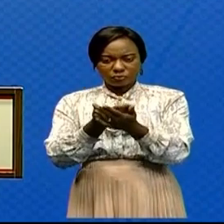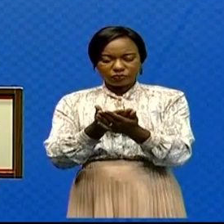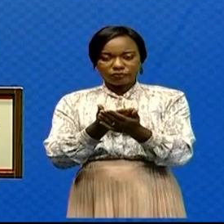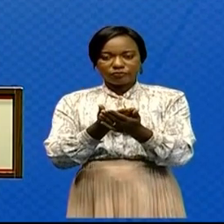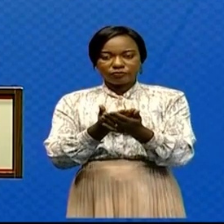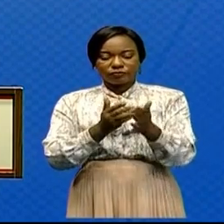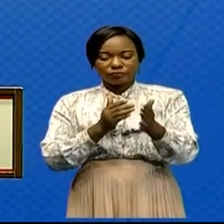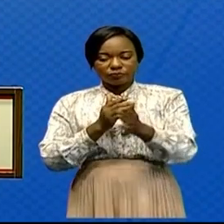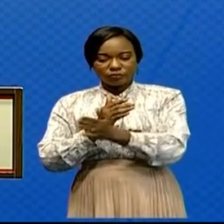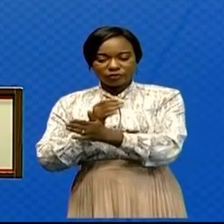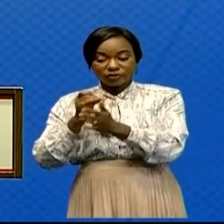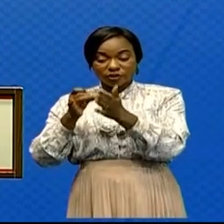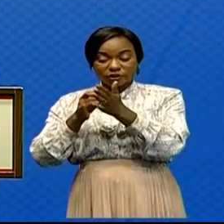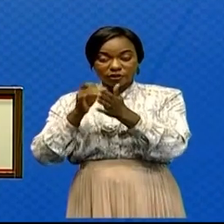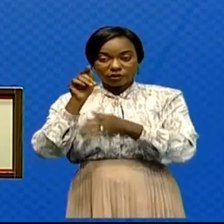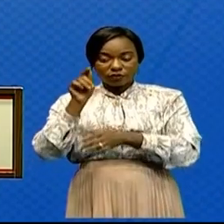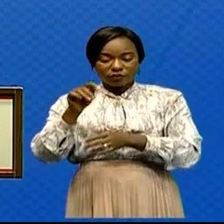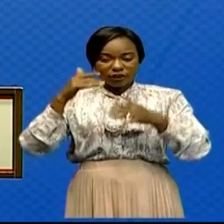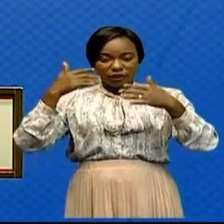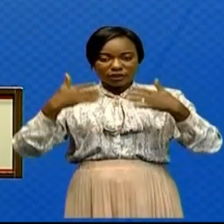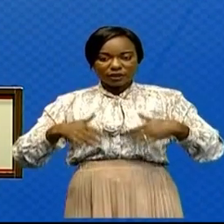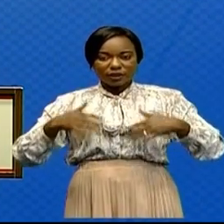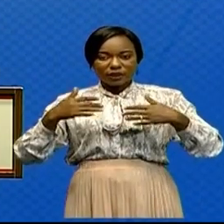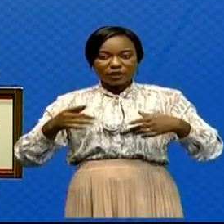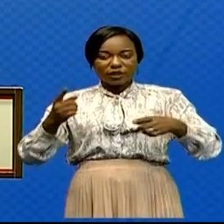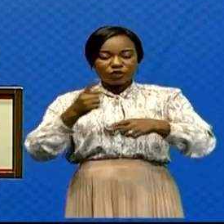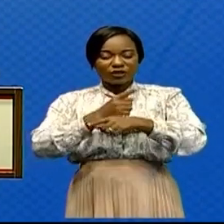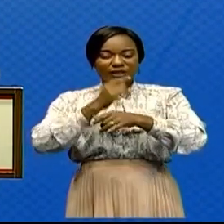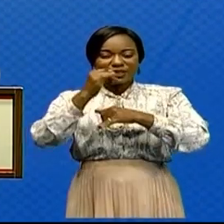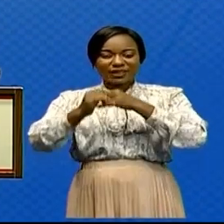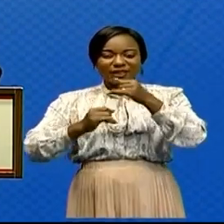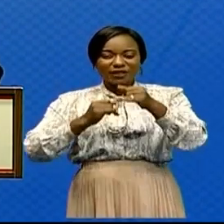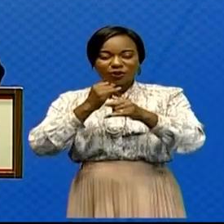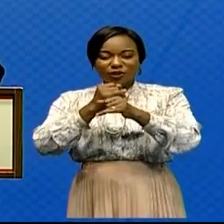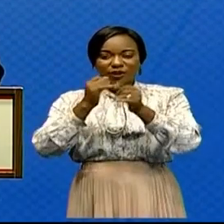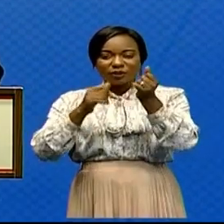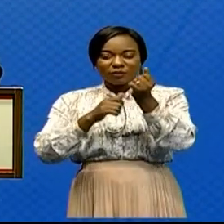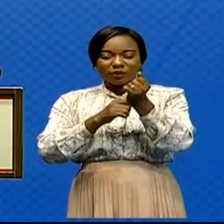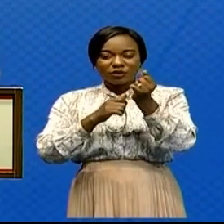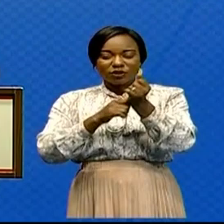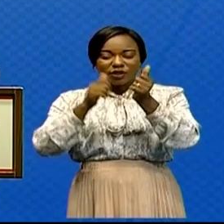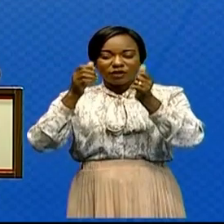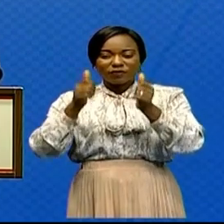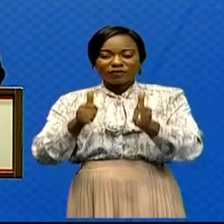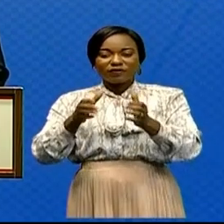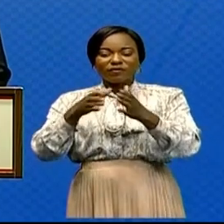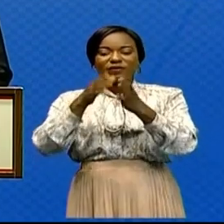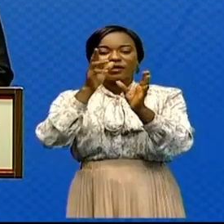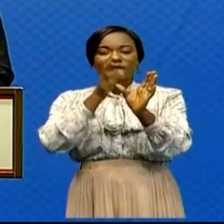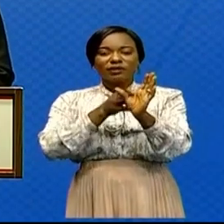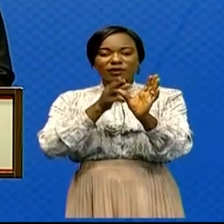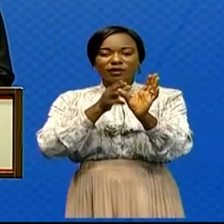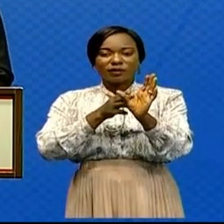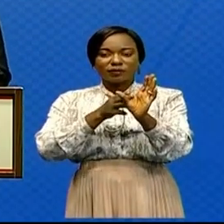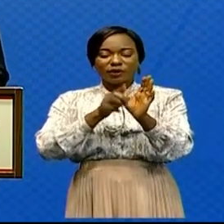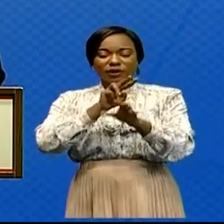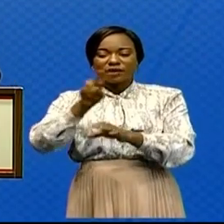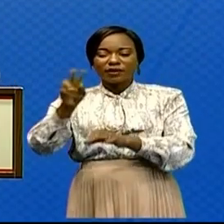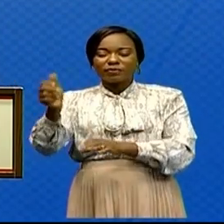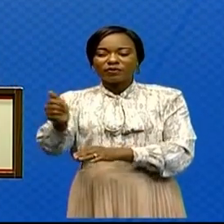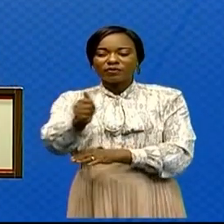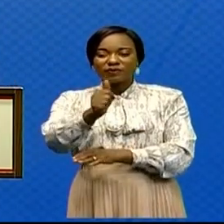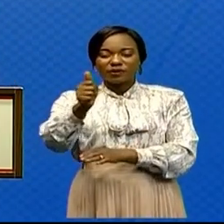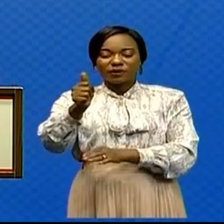Septième point, célébration de la journée internationale de personnes vivant avec handicap, édition 2021.